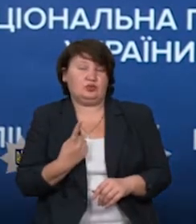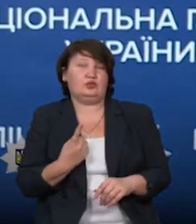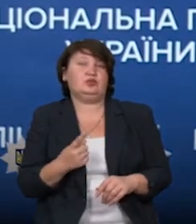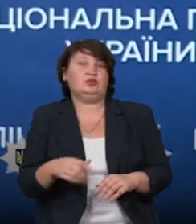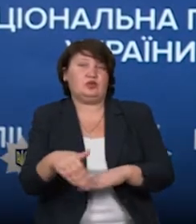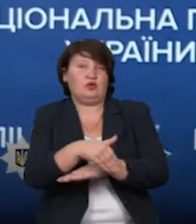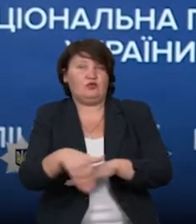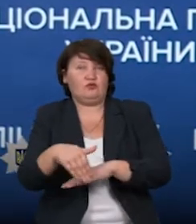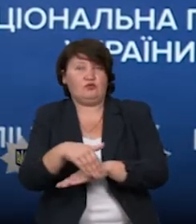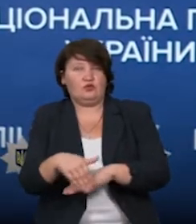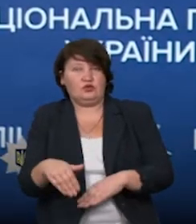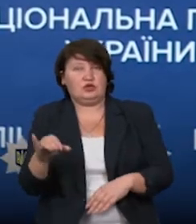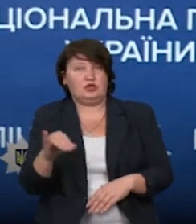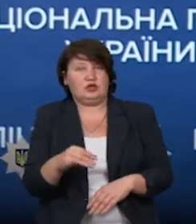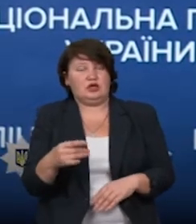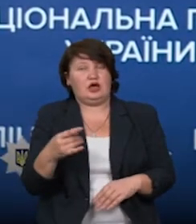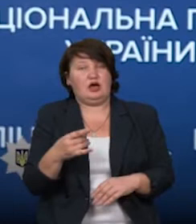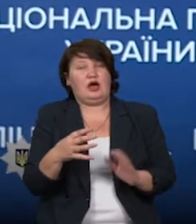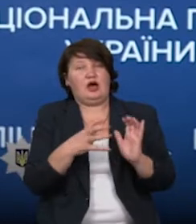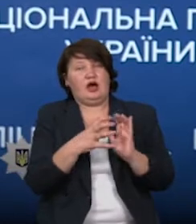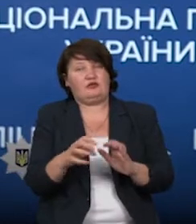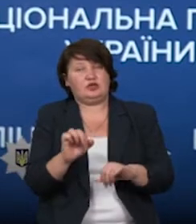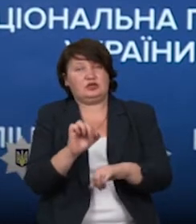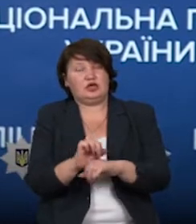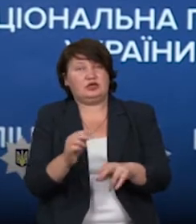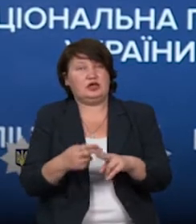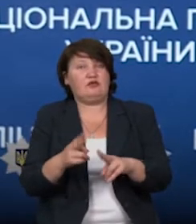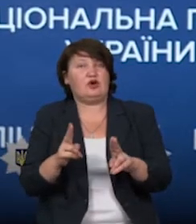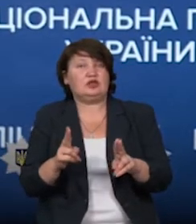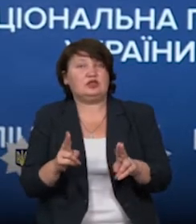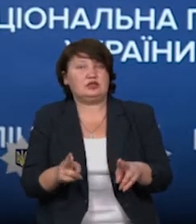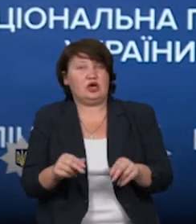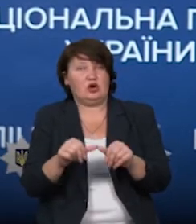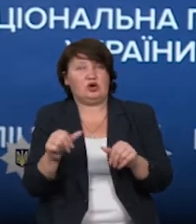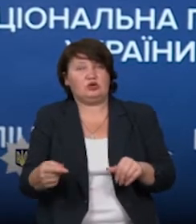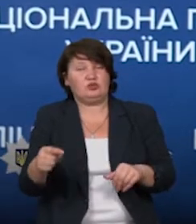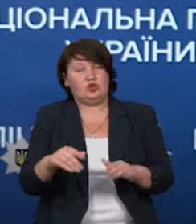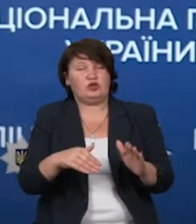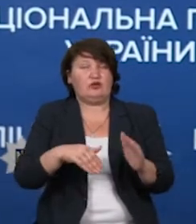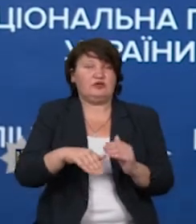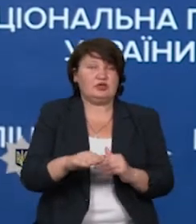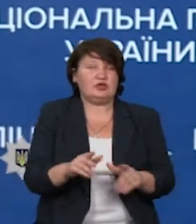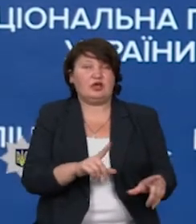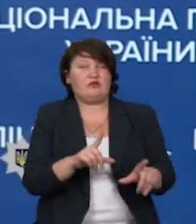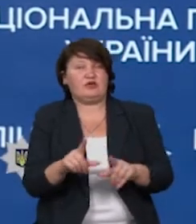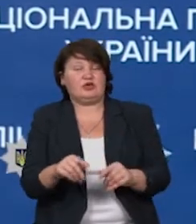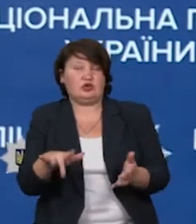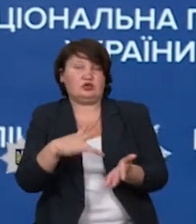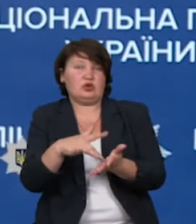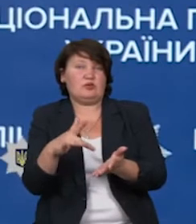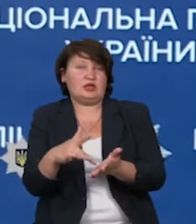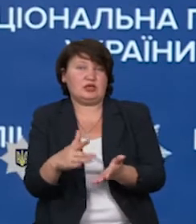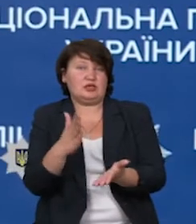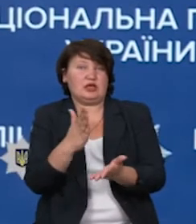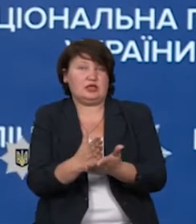територію автостанцій і залізничних вокзалів. Окрім того, на в'їздах та виїздах з обласних центрів виставлені